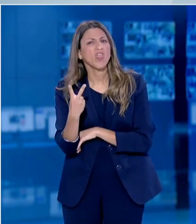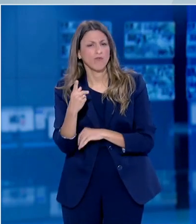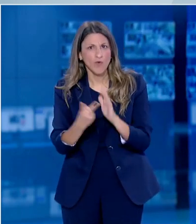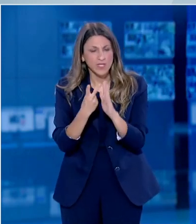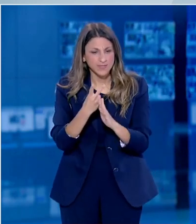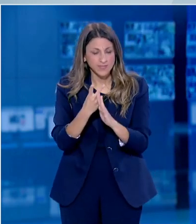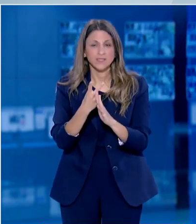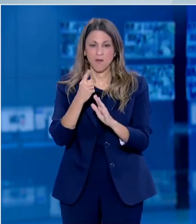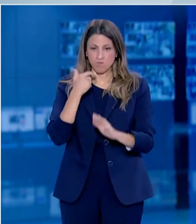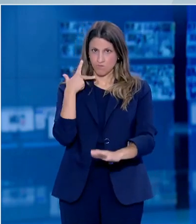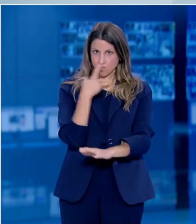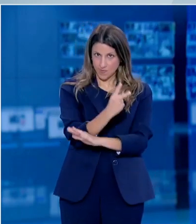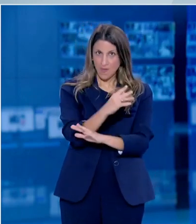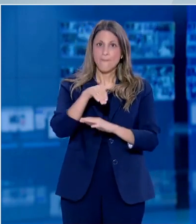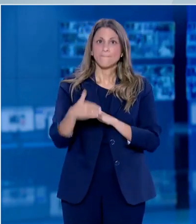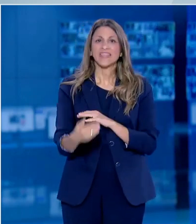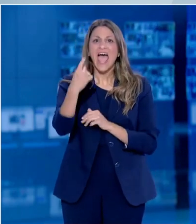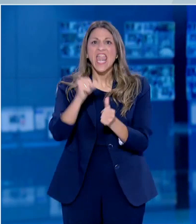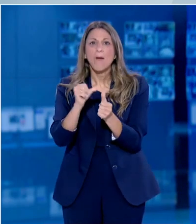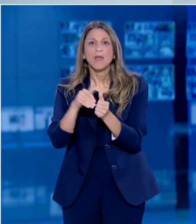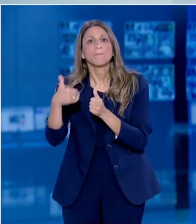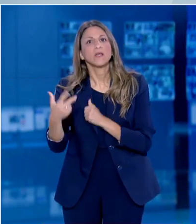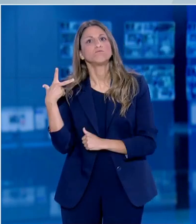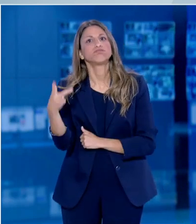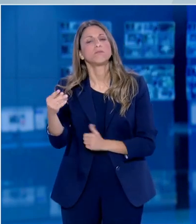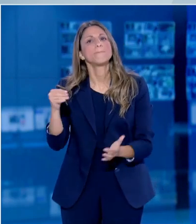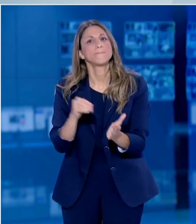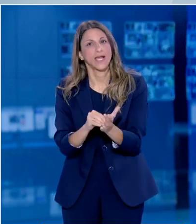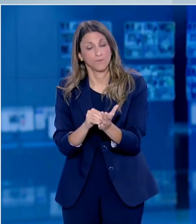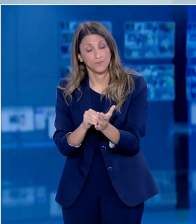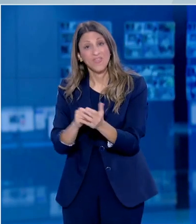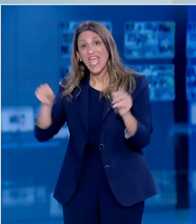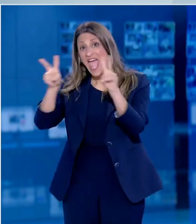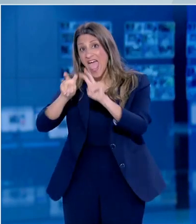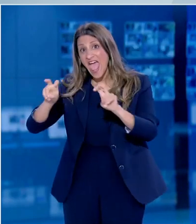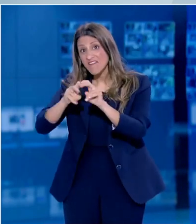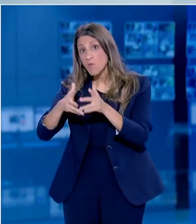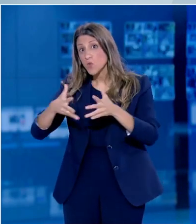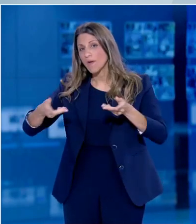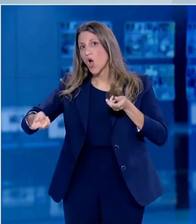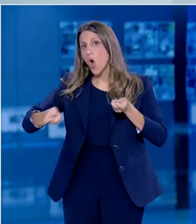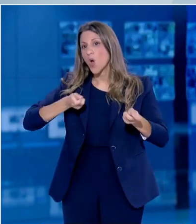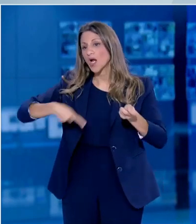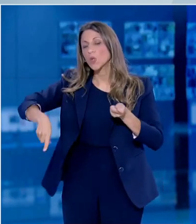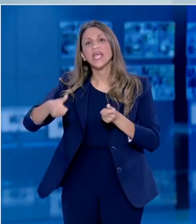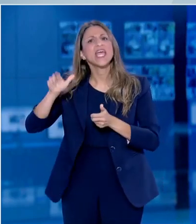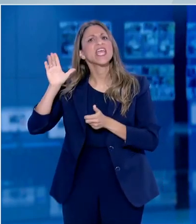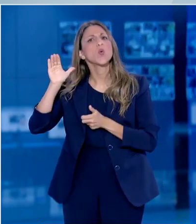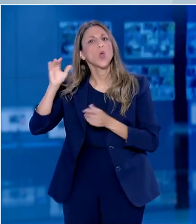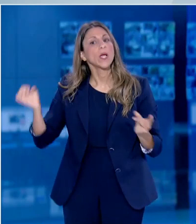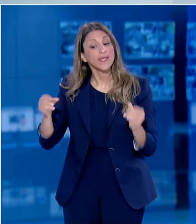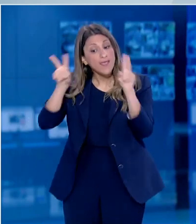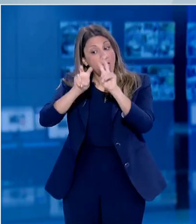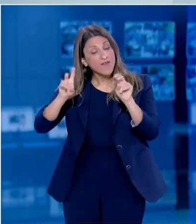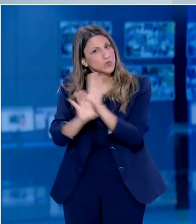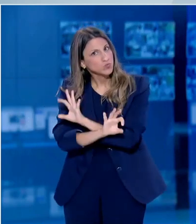διαφορά τεσσάρων εβδομάδων. Μεγαλύτερες μελέτες θα ξεκινήσουν μέσα στον Ιούλιο με 600 άτομα. Εάν πάνε καλά αυτές οι μελέτες